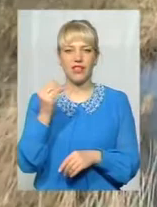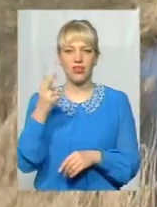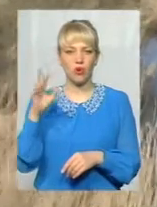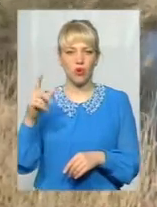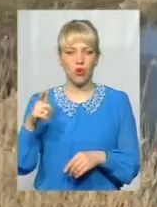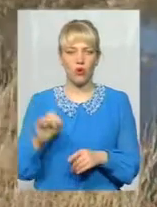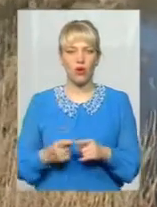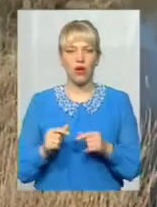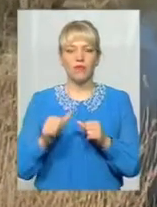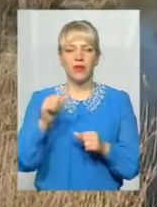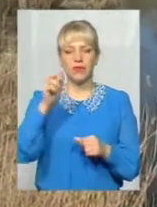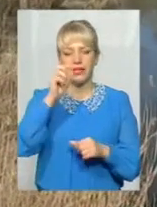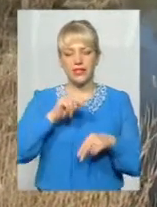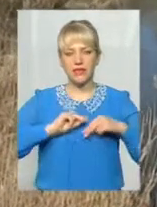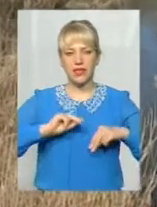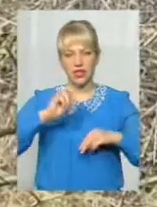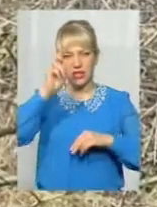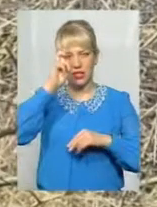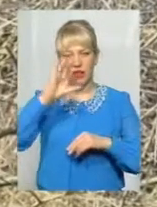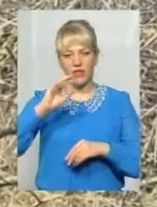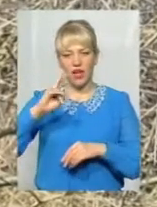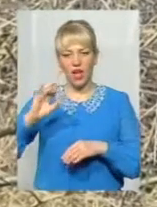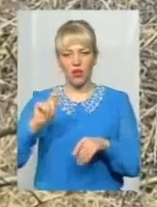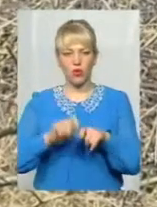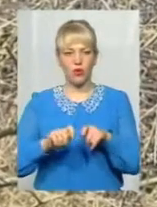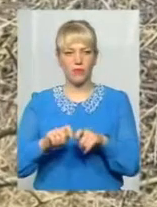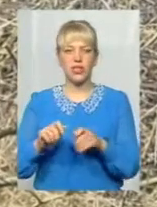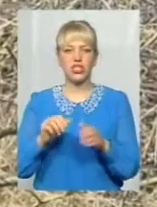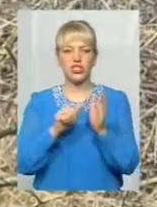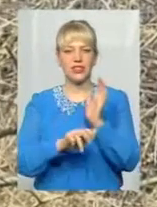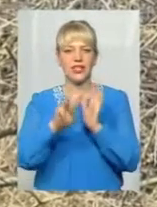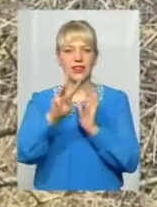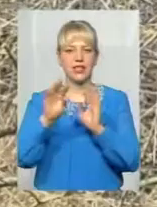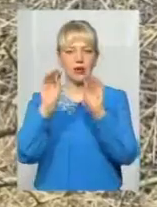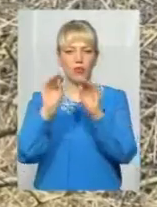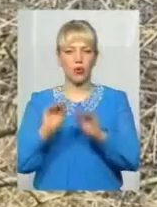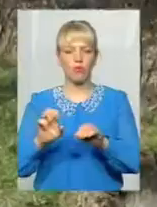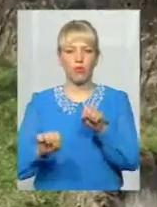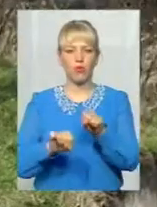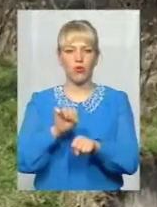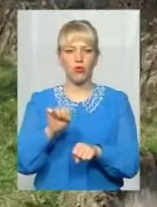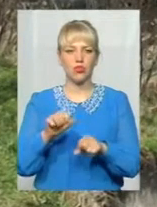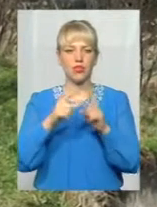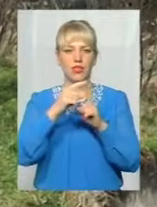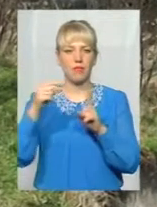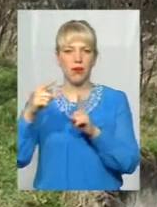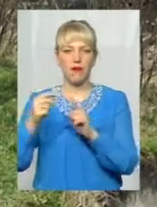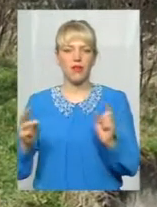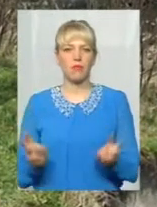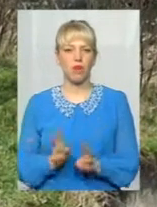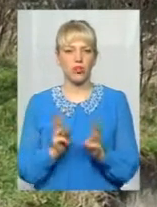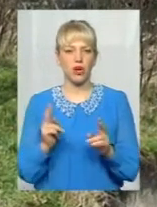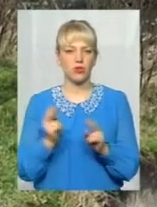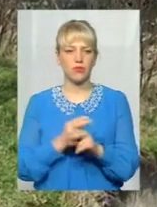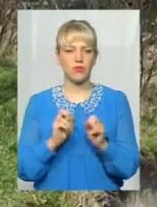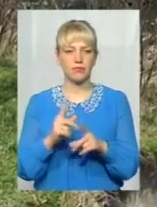працівники Державної екологічної інспекції краю склали 63 протоколи про порушення правил пожежної безпеки у лісах Хмельниччини. Одну людину